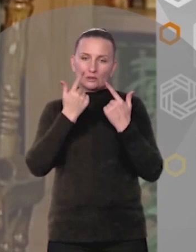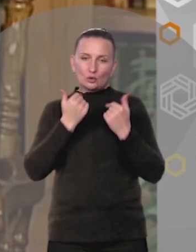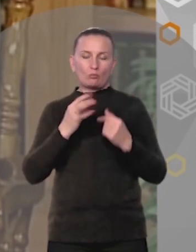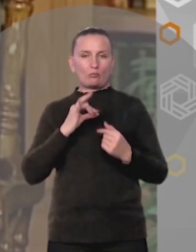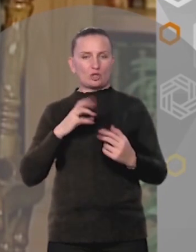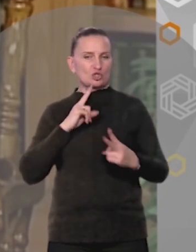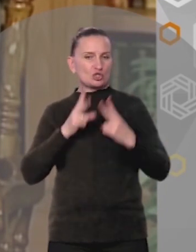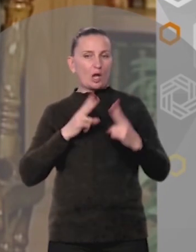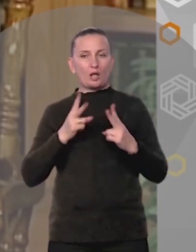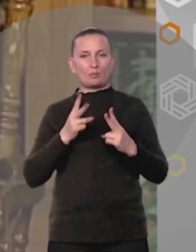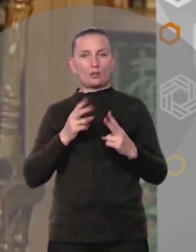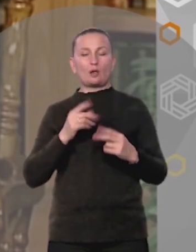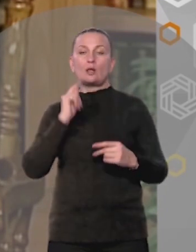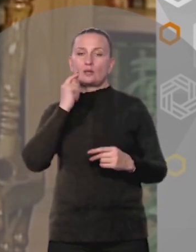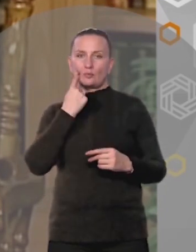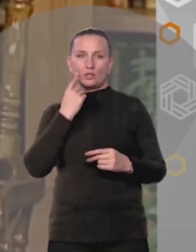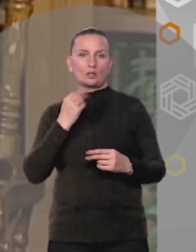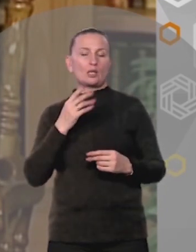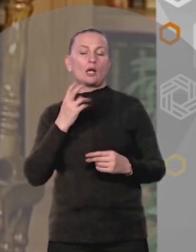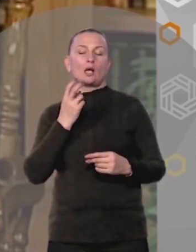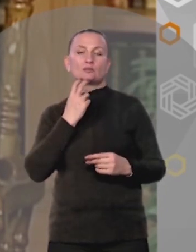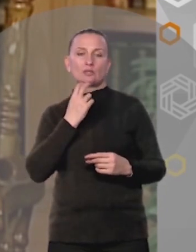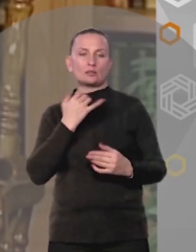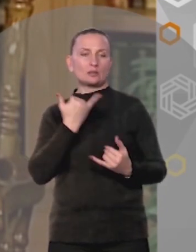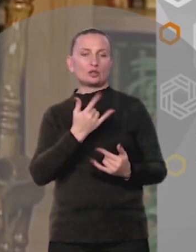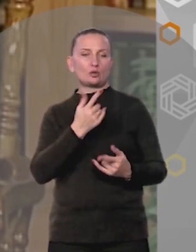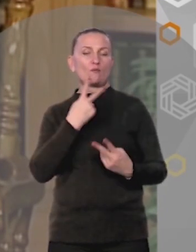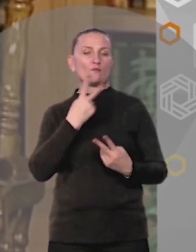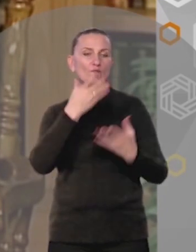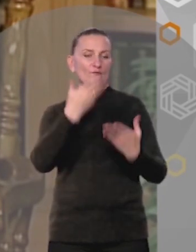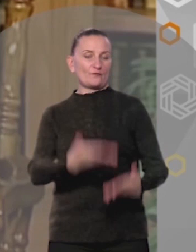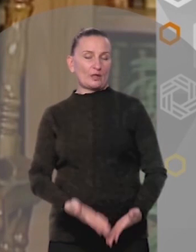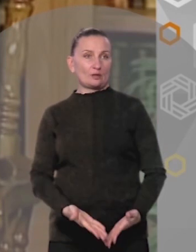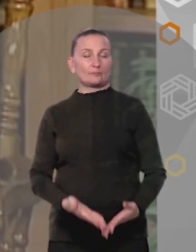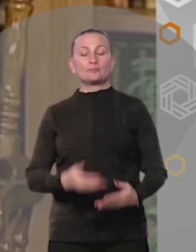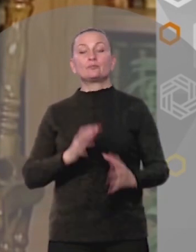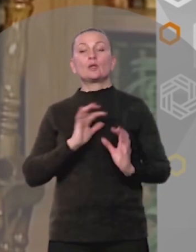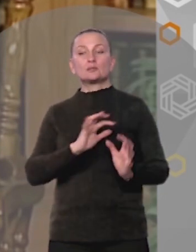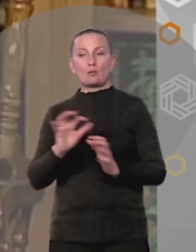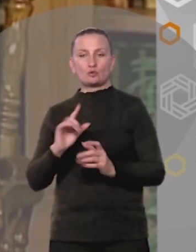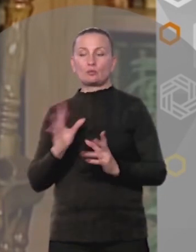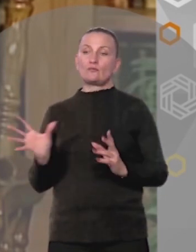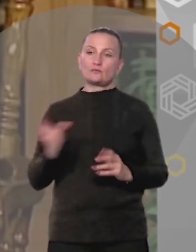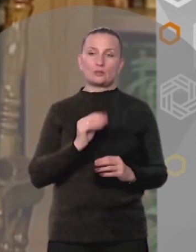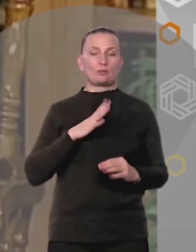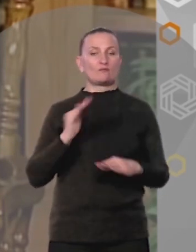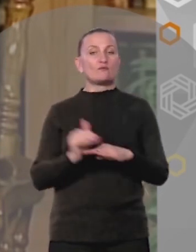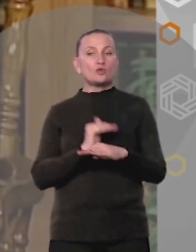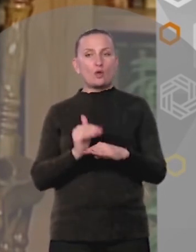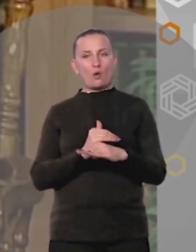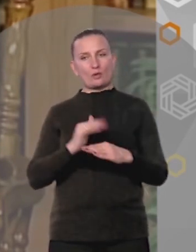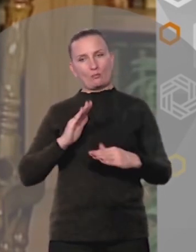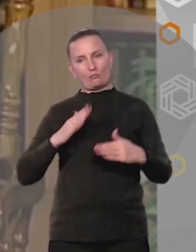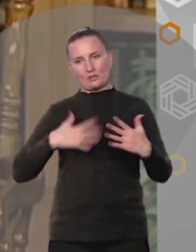жалобами Не обижалась Когда смеялись Над ее видом Одним словом Заботилась о том Чтобы все пребывали В добром